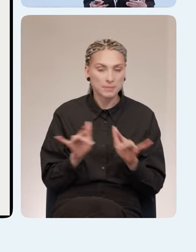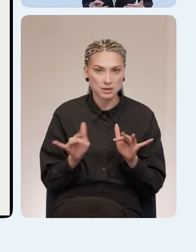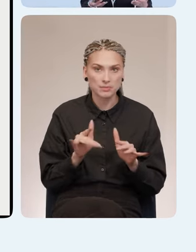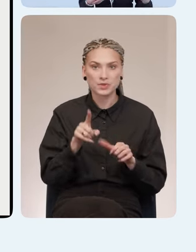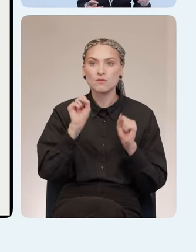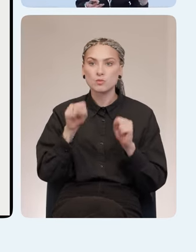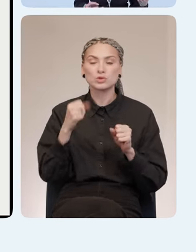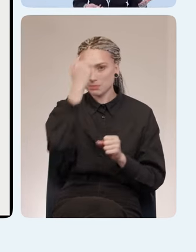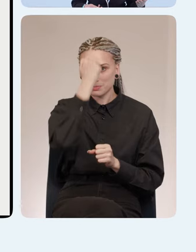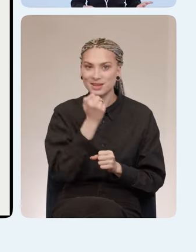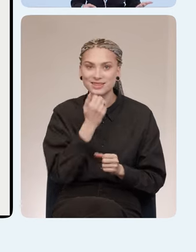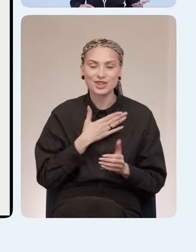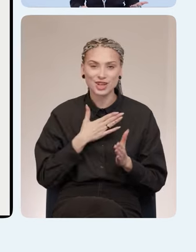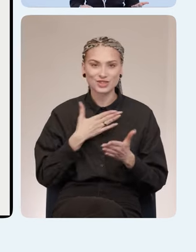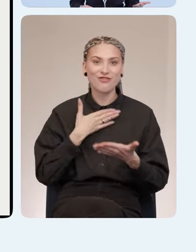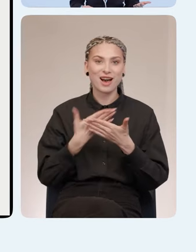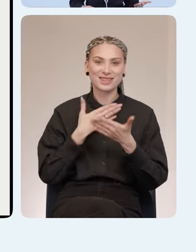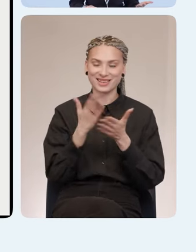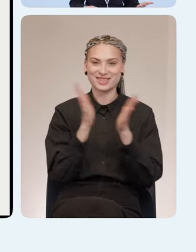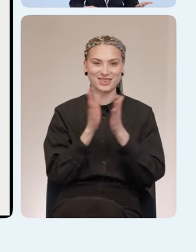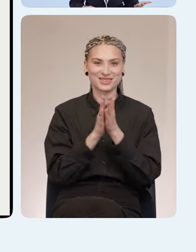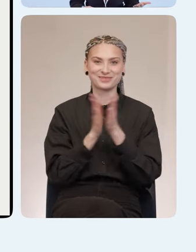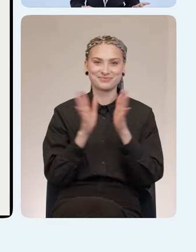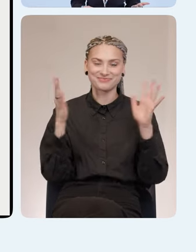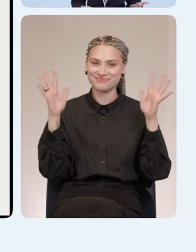Можете поблагодарить наших волонтеров и поаплодировать им?